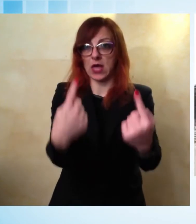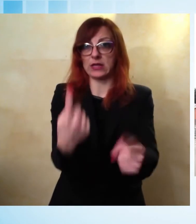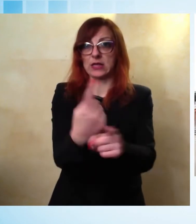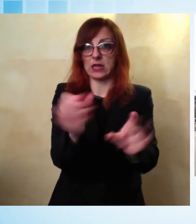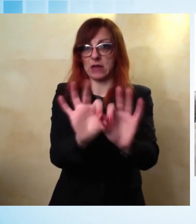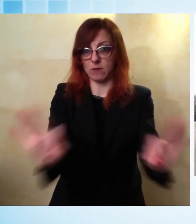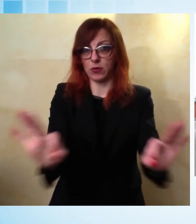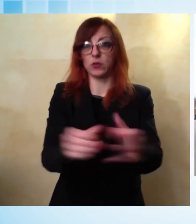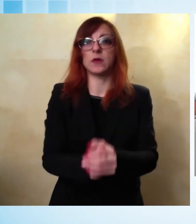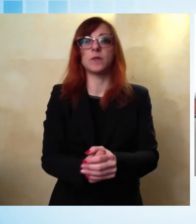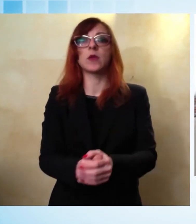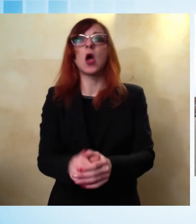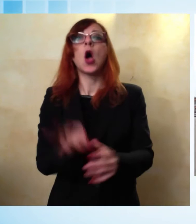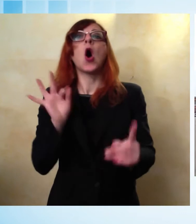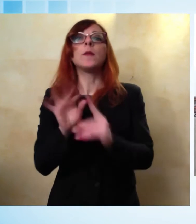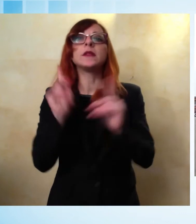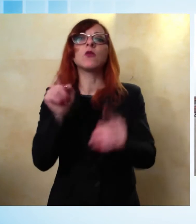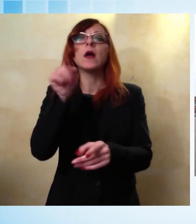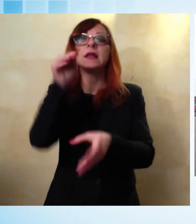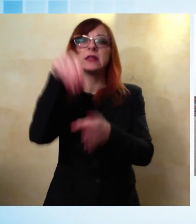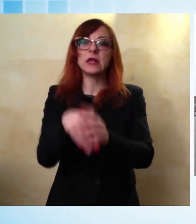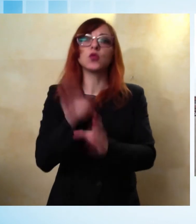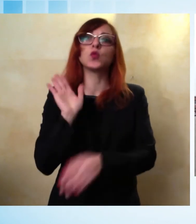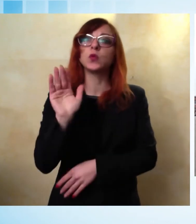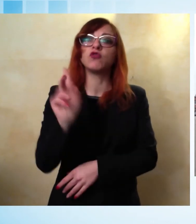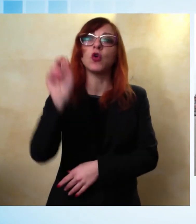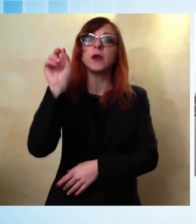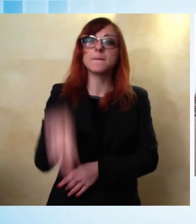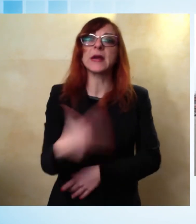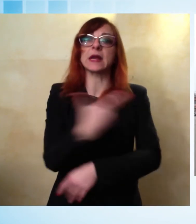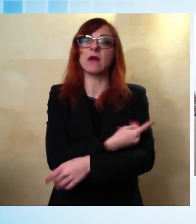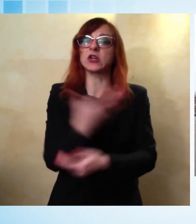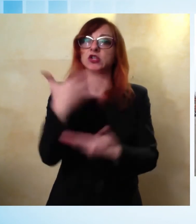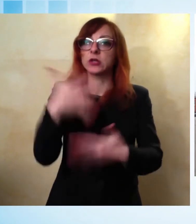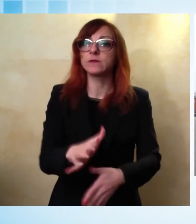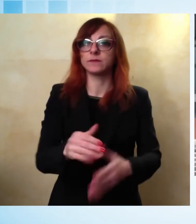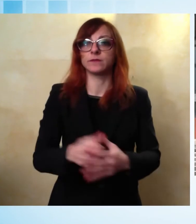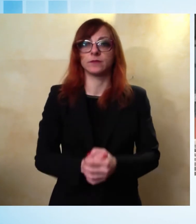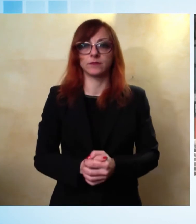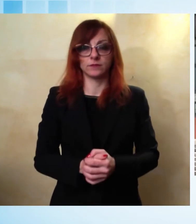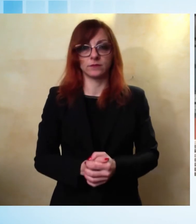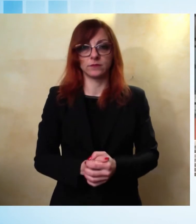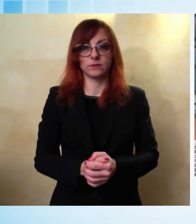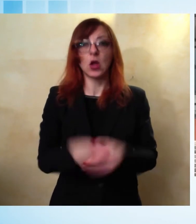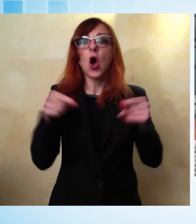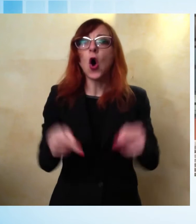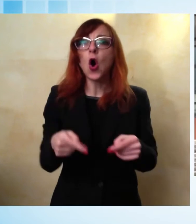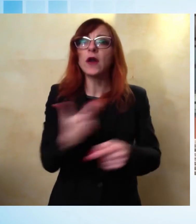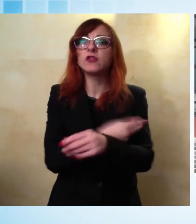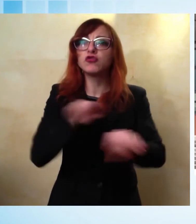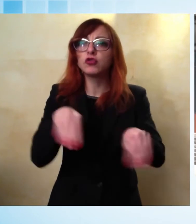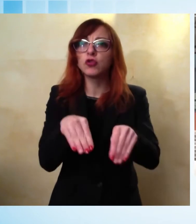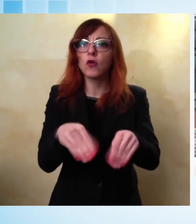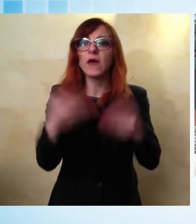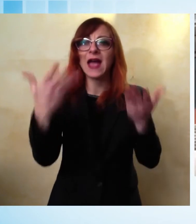Polo Fiere almeno mille dosi di vaccino al giorno. Le vaccinazioni anti-covid attualmente sono effettuate al campo di Marte ma in previsione